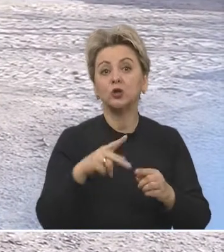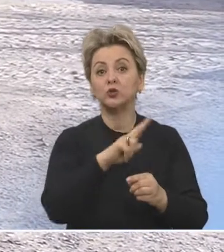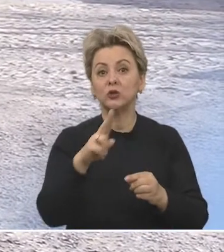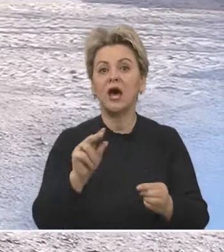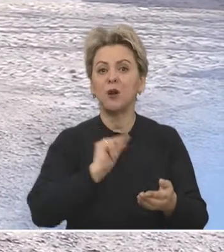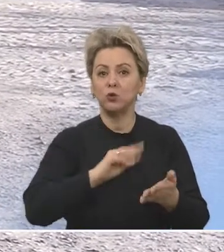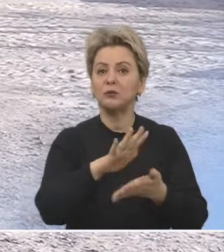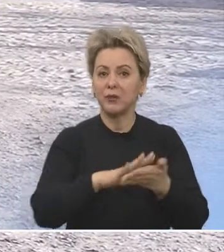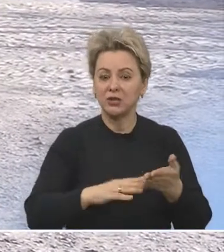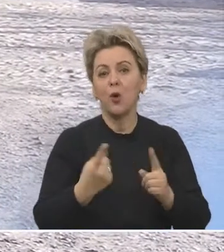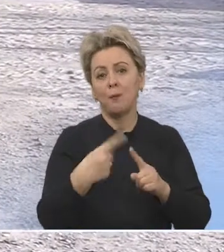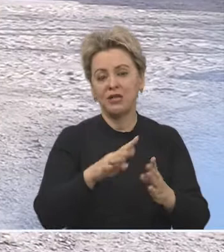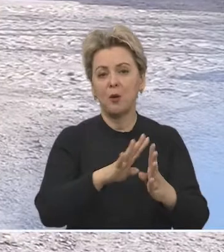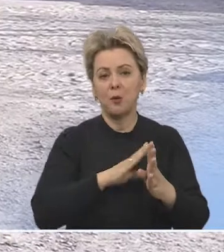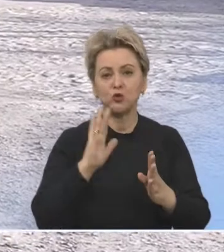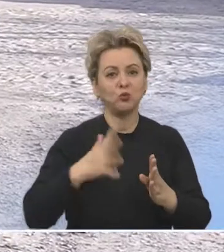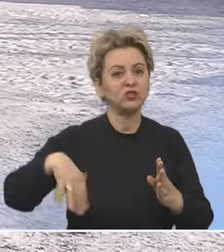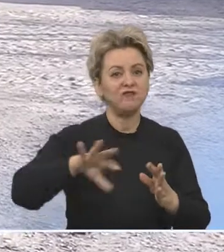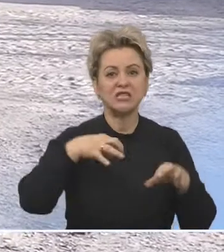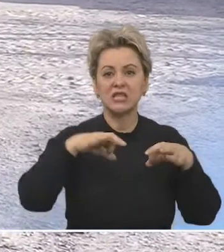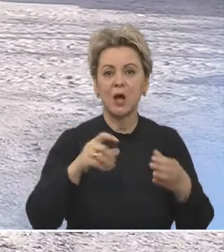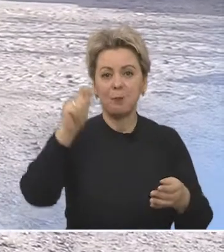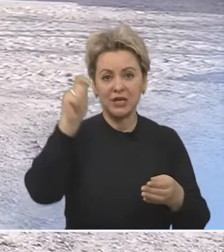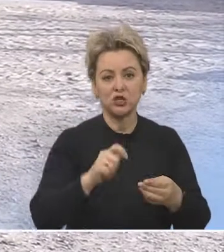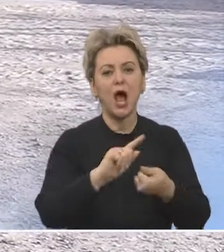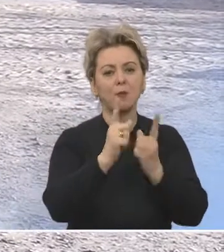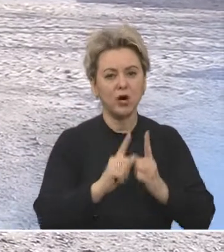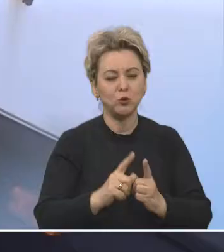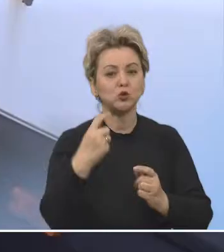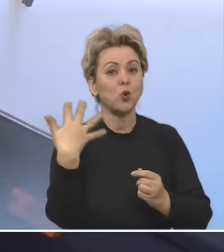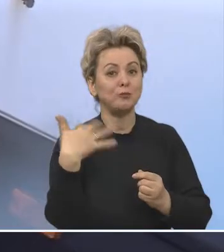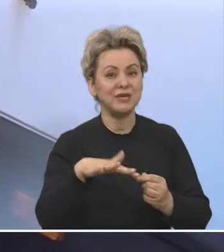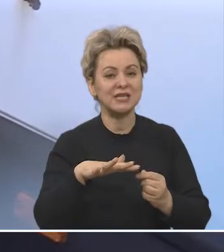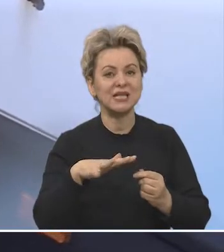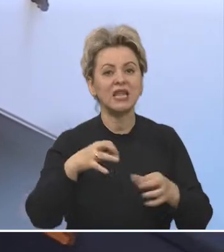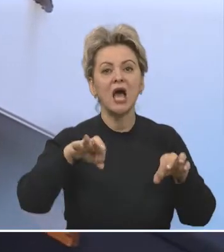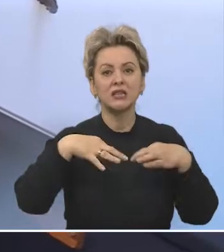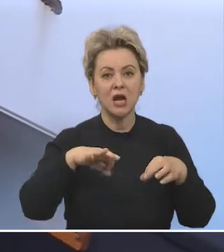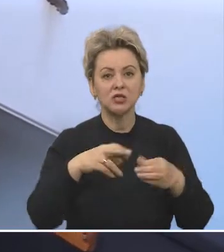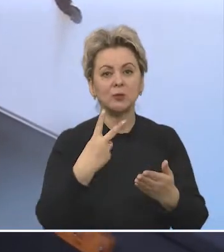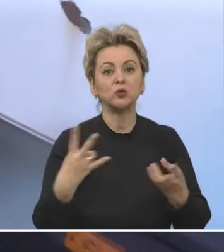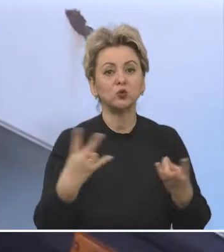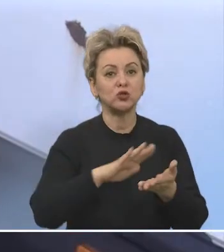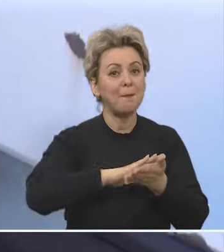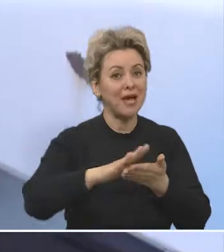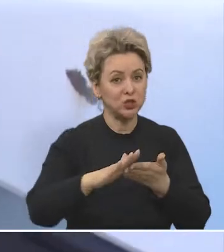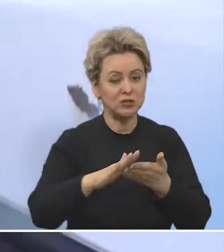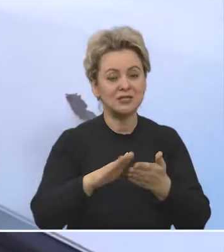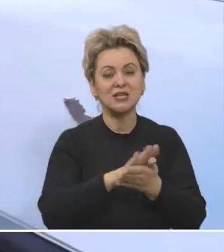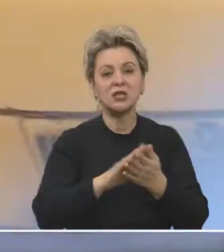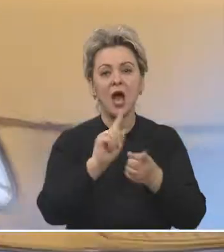линии кто-то же оставался работать. Поэтому поочередно будут сюда весь транспорт заезжать и обрабатывать. 150 единиц автотранспорта предстоит